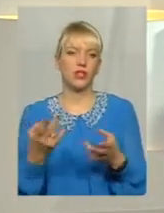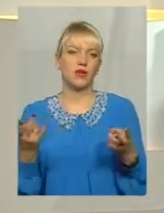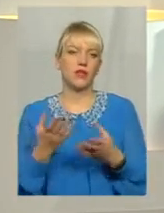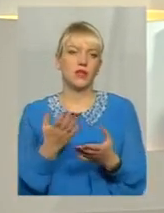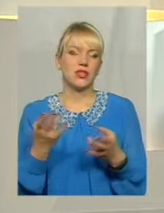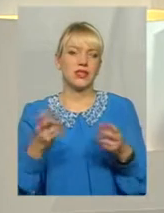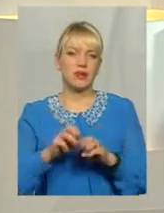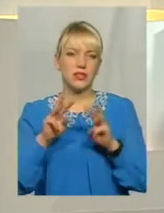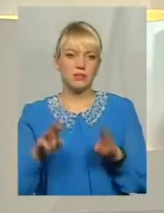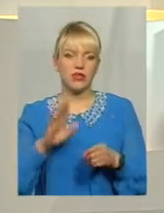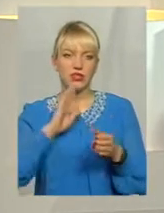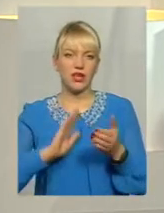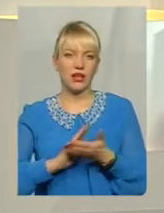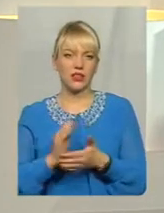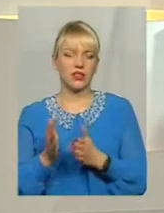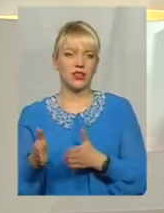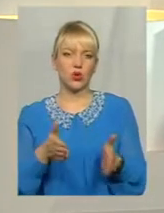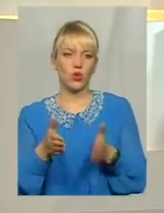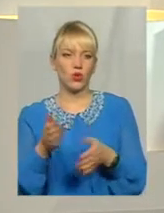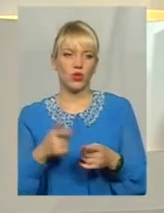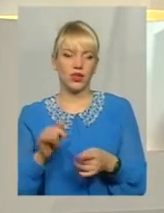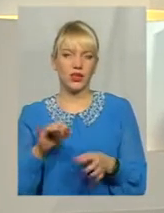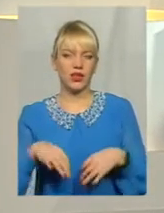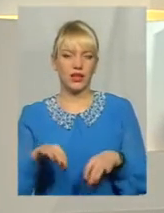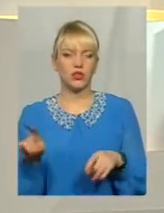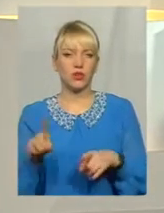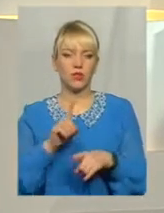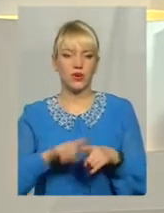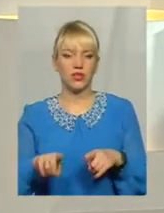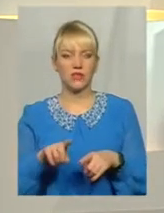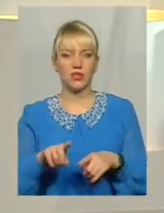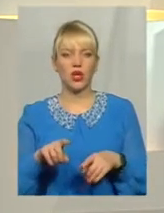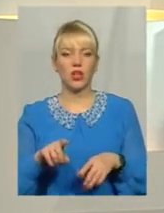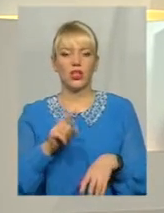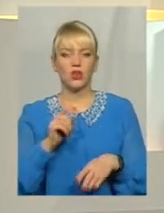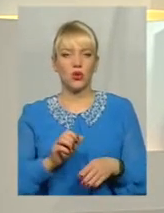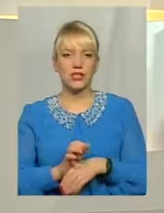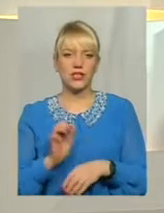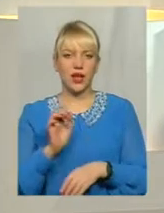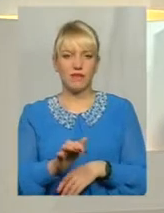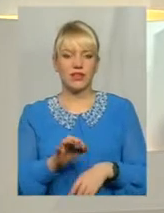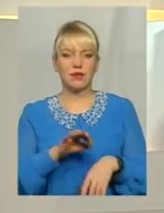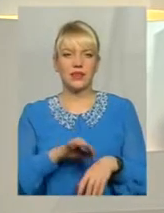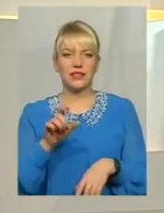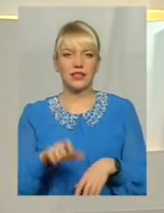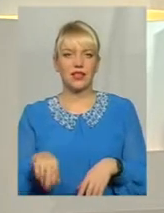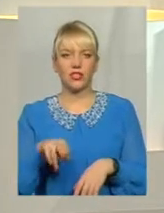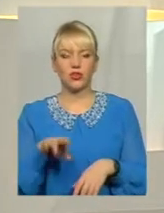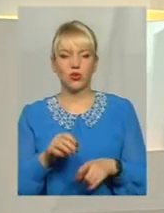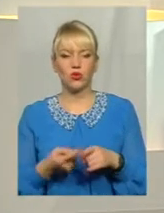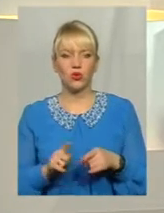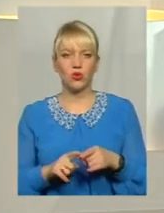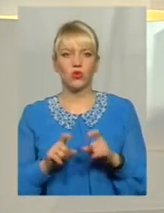якісні дороги І транспорт, який би міг швидко доставити пацієнта до того